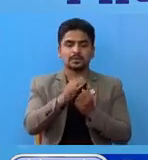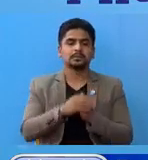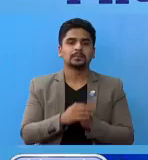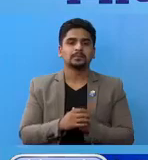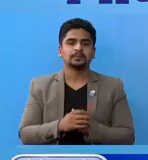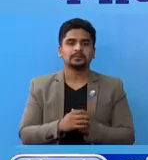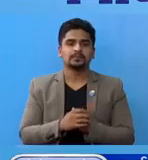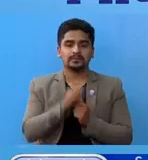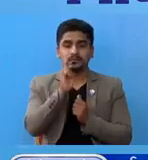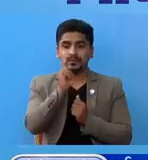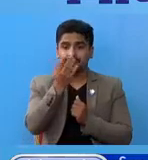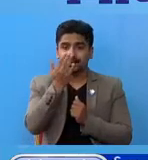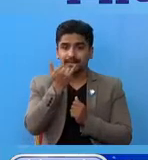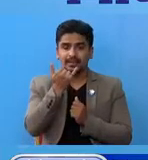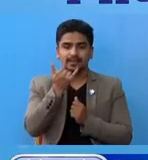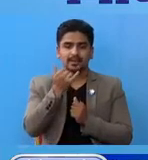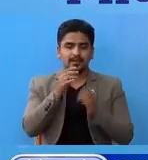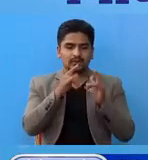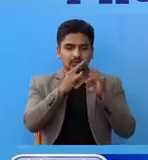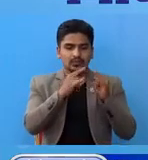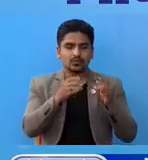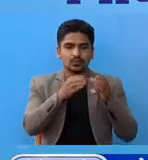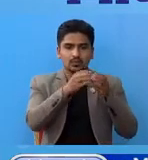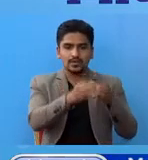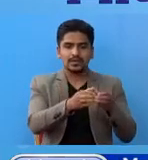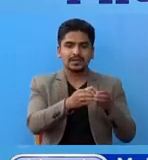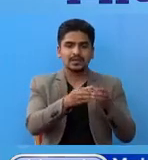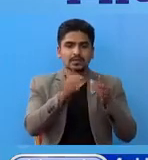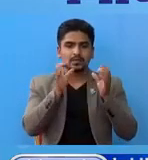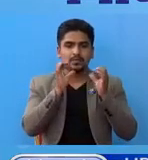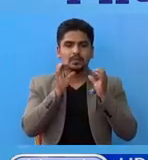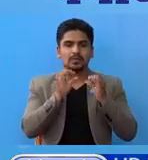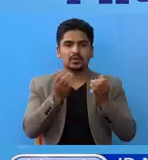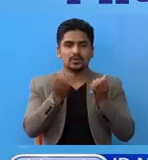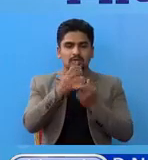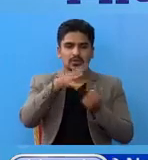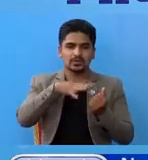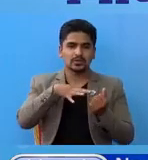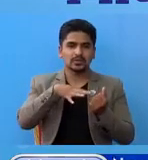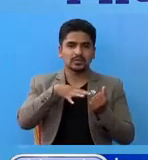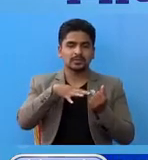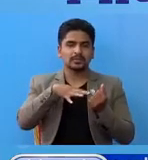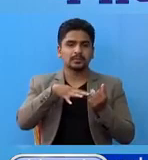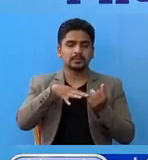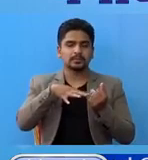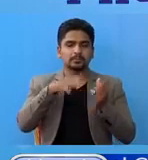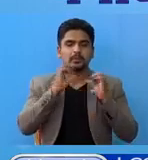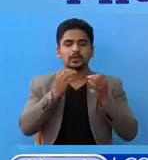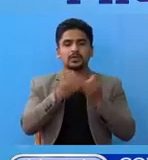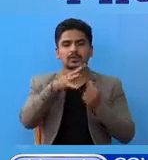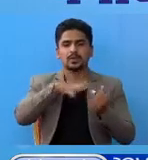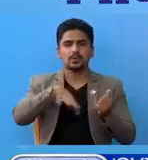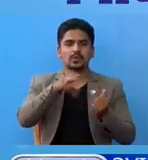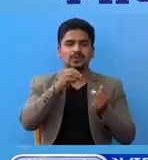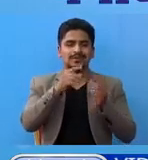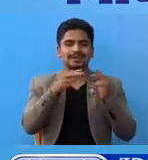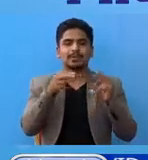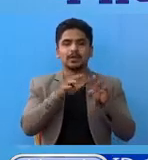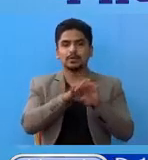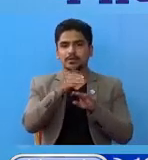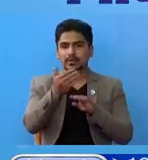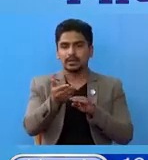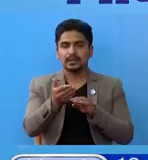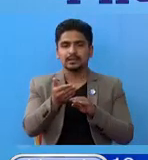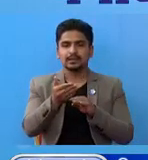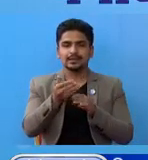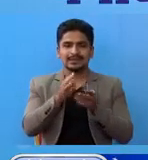तेसकारन क्वारेंटीन मा प्रियोग गरेका सम्पूर्ण समाईगरी लाई